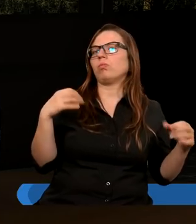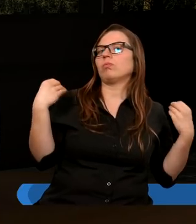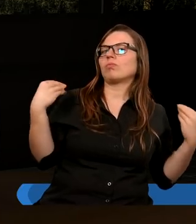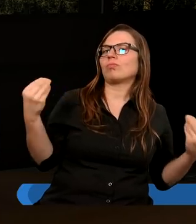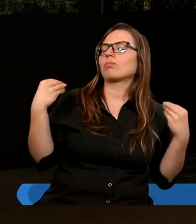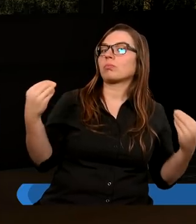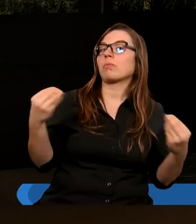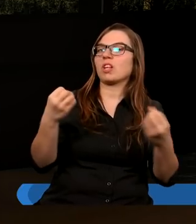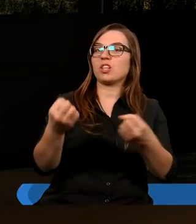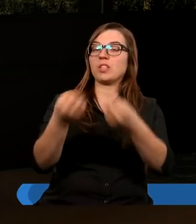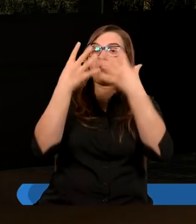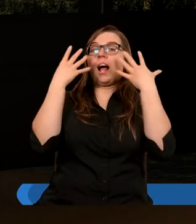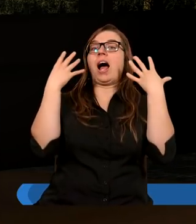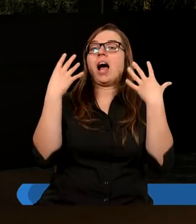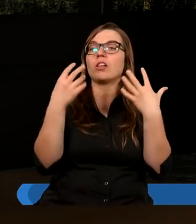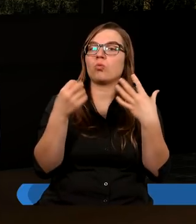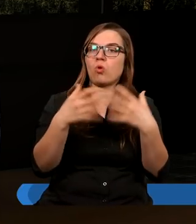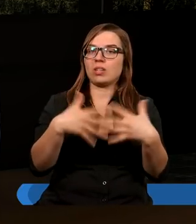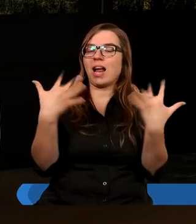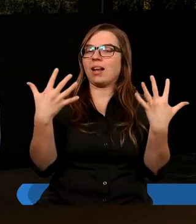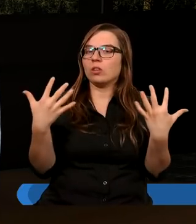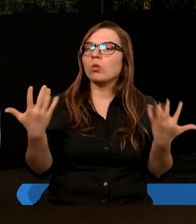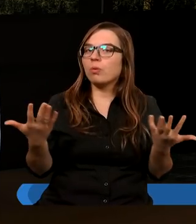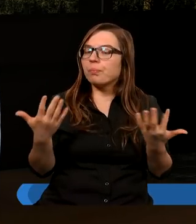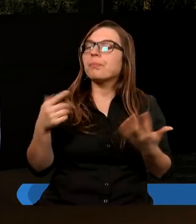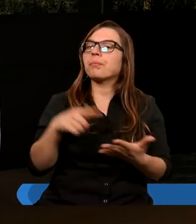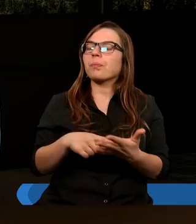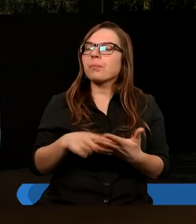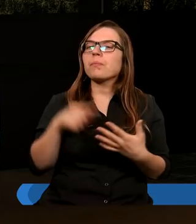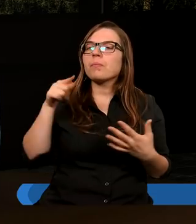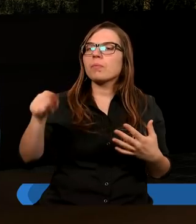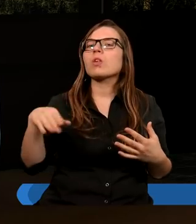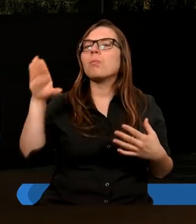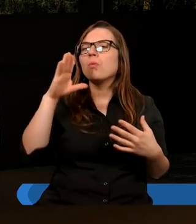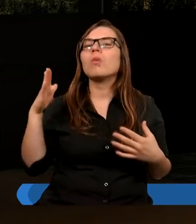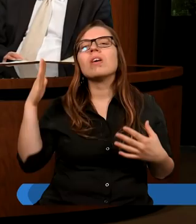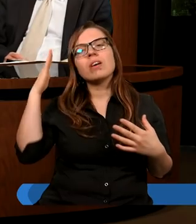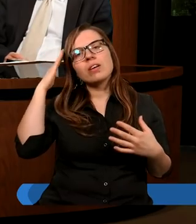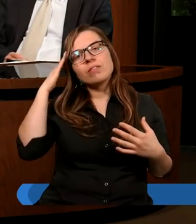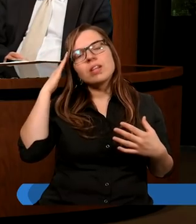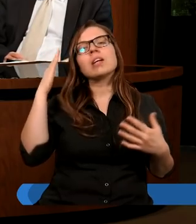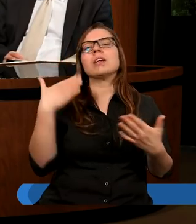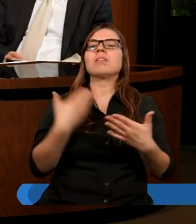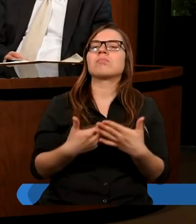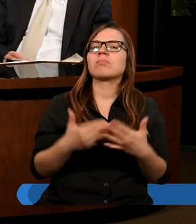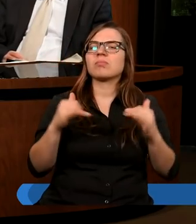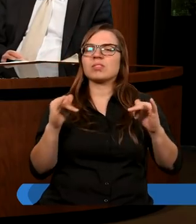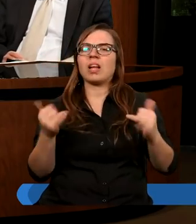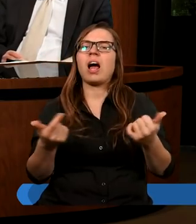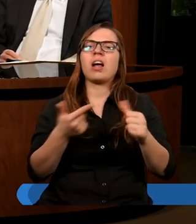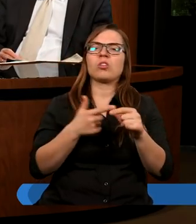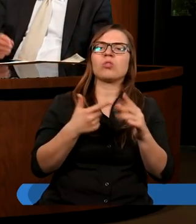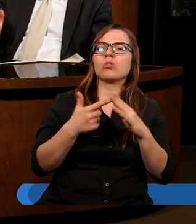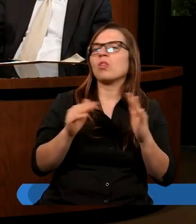światłość, jasność, prawda? Tak, że Bóg wie, co czyni i dla kogo i jakimi